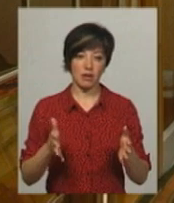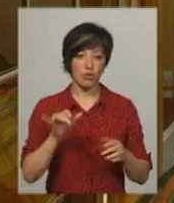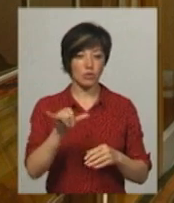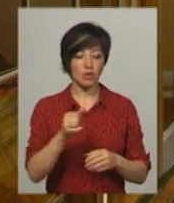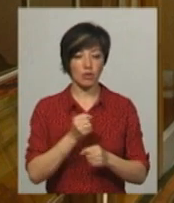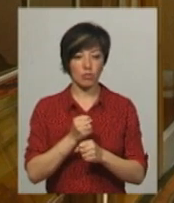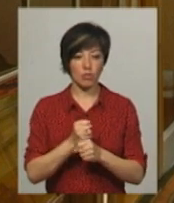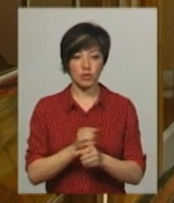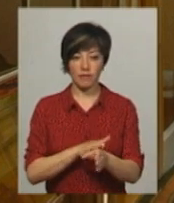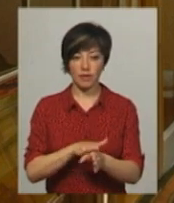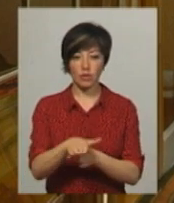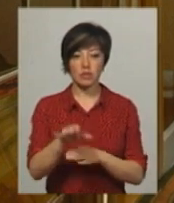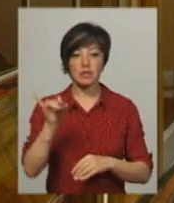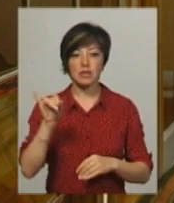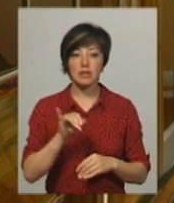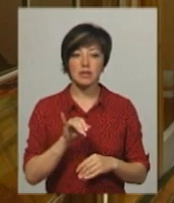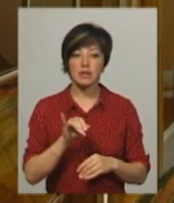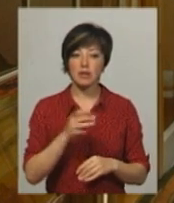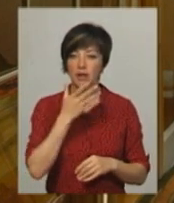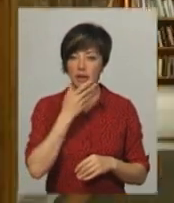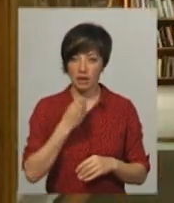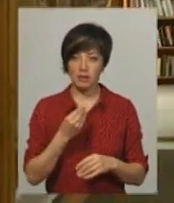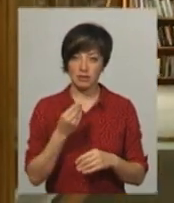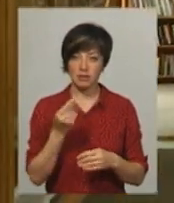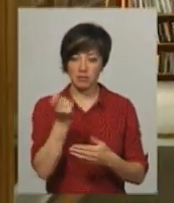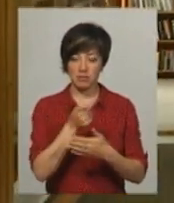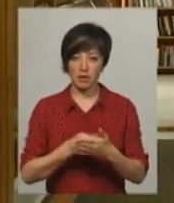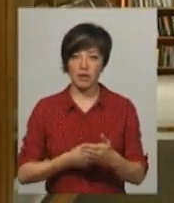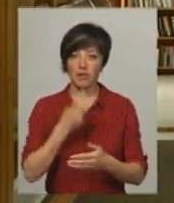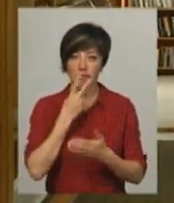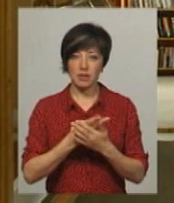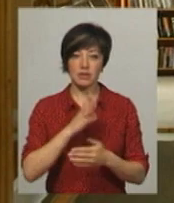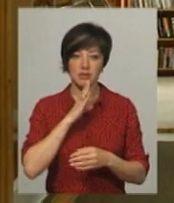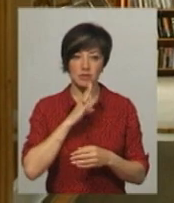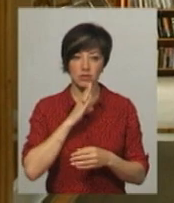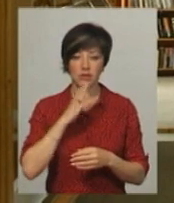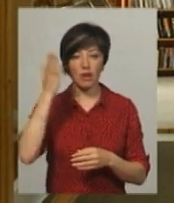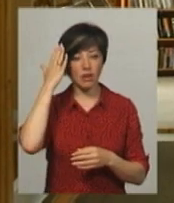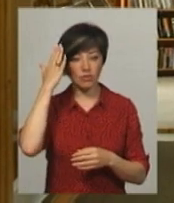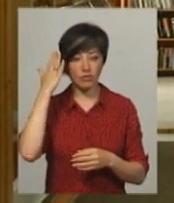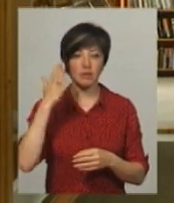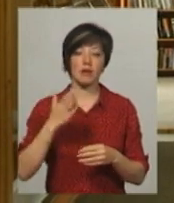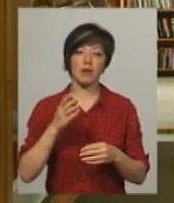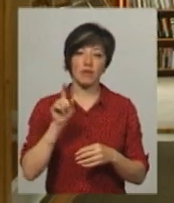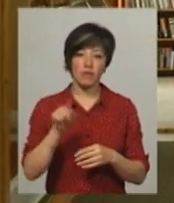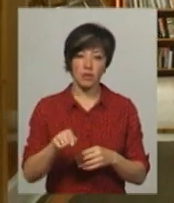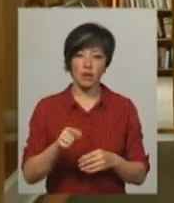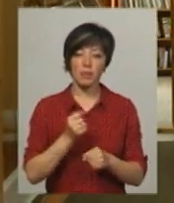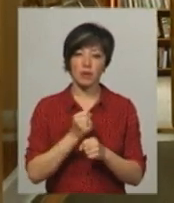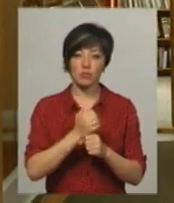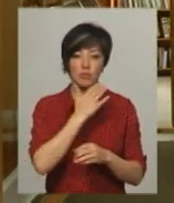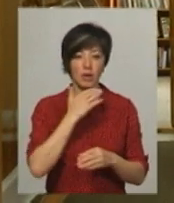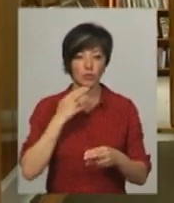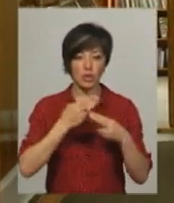така робота зроблена і гарні роботи. Видно, що вона дівчина інтелновита, зібна. Вона працює в